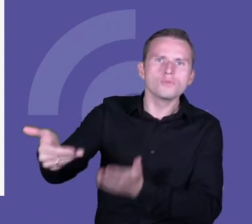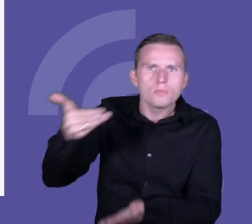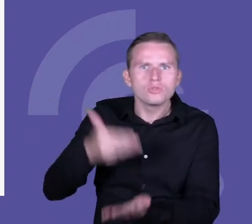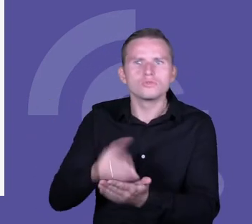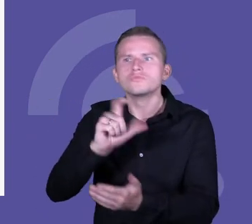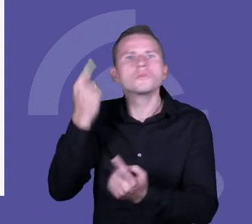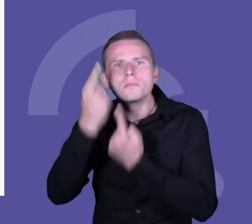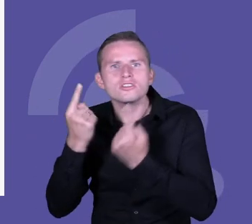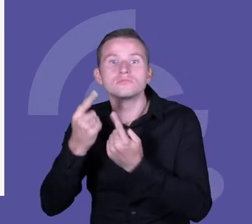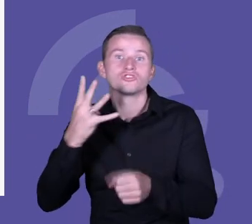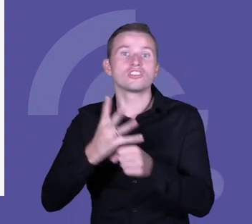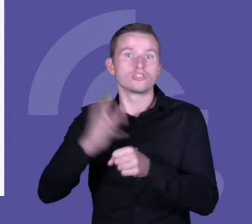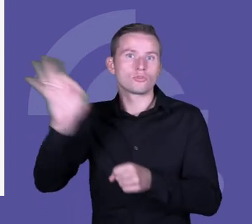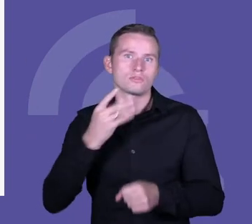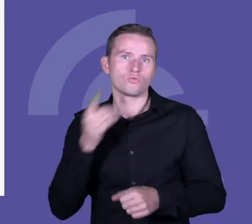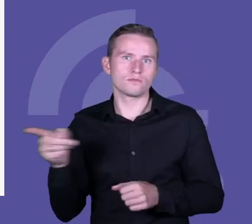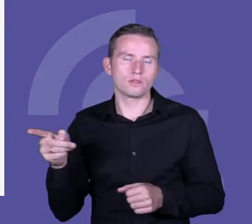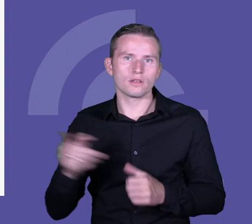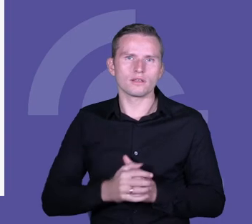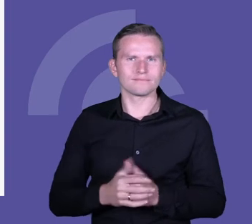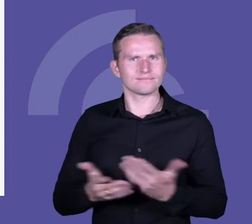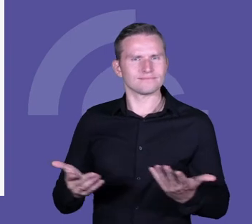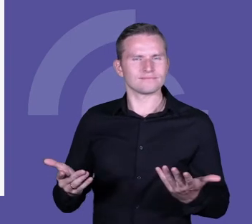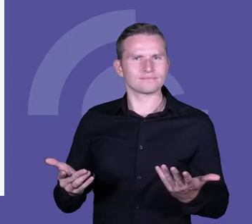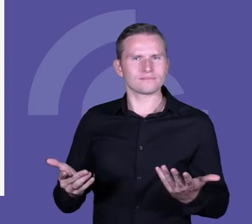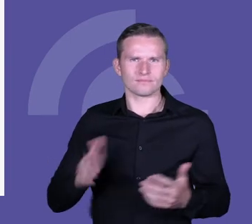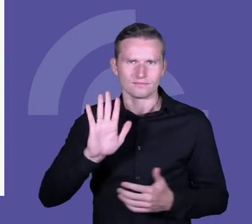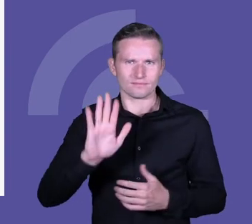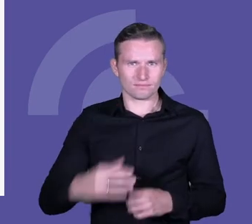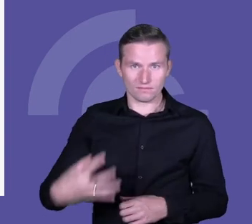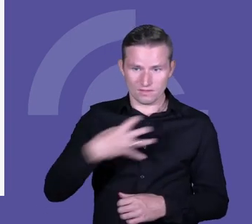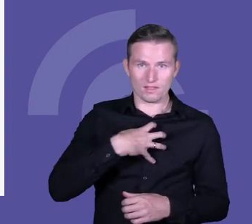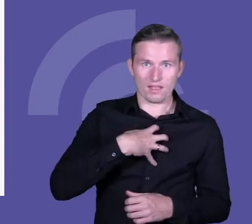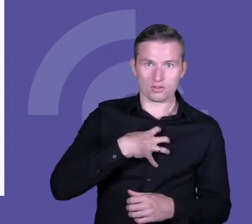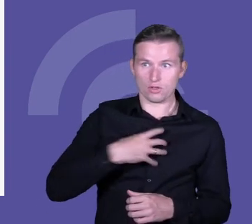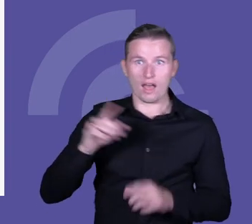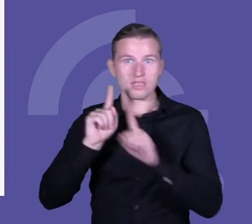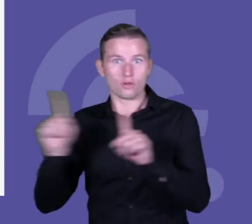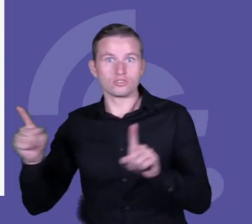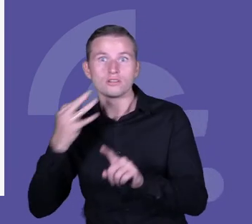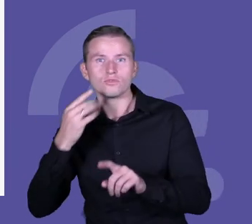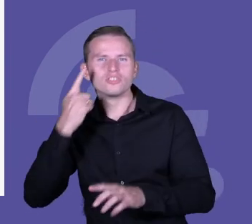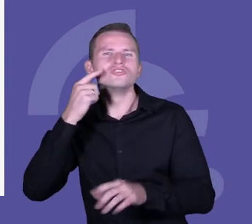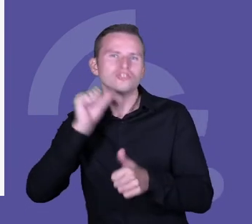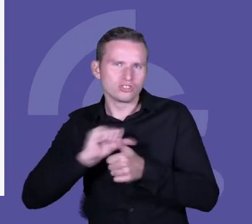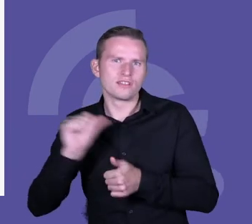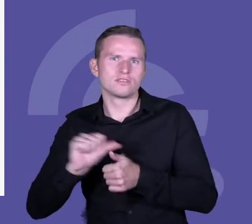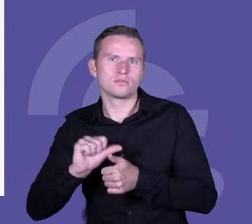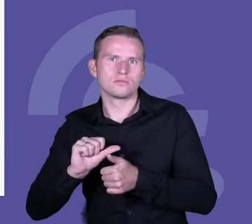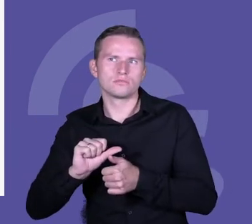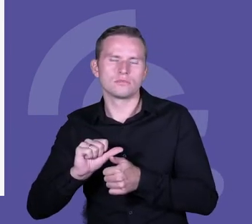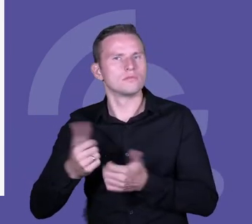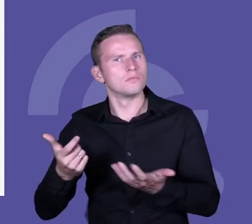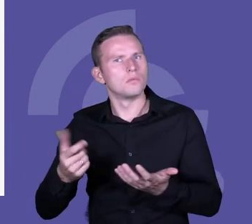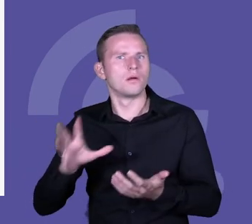Mówi 40%. Nie uderza Państwa, jak mało mówi dyrektor, nauczycieli, że to często jest w tej szkole, bo można to odwrócić i